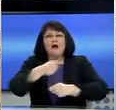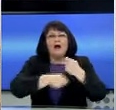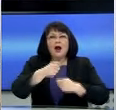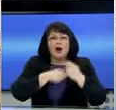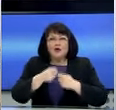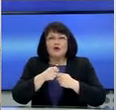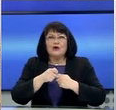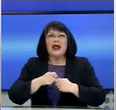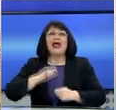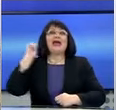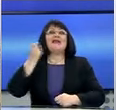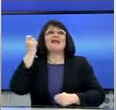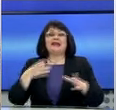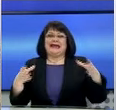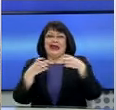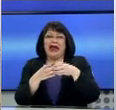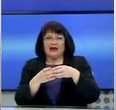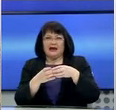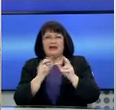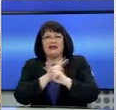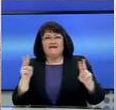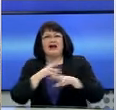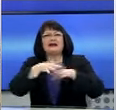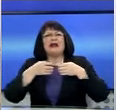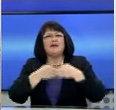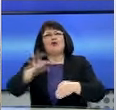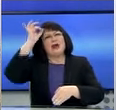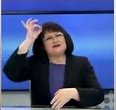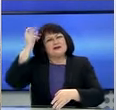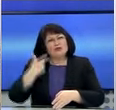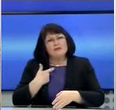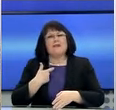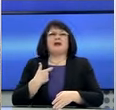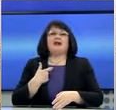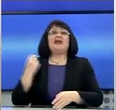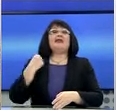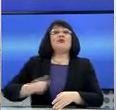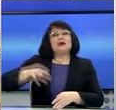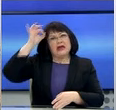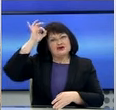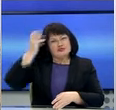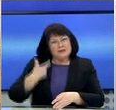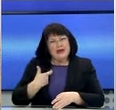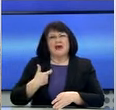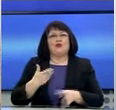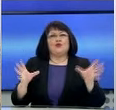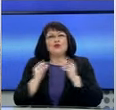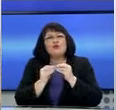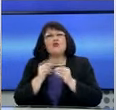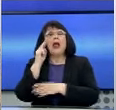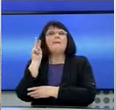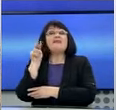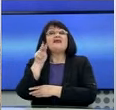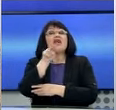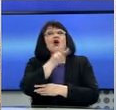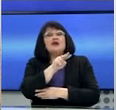Εθνικής Αρχής Διαφάνειας, της Ελληνικής Αστυνομίας του Λιμενικού Σώματος και των Δημοτικών Αστυνομιών, το Σώμα Επιθεώρησης